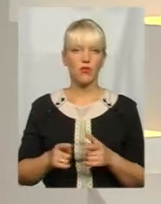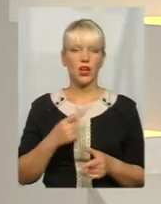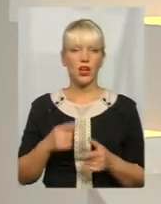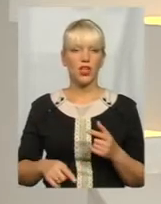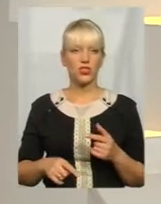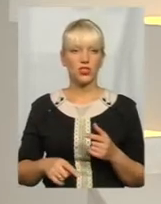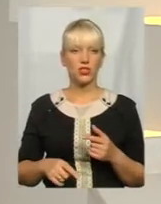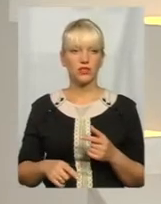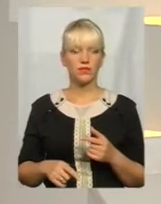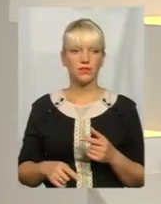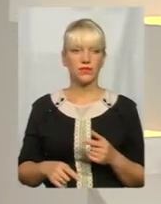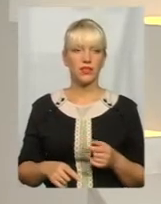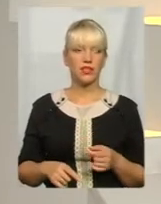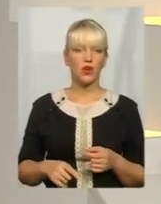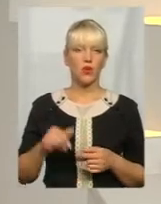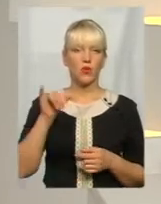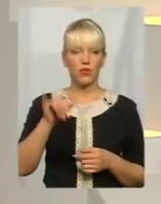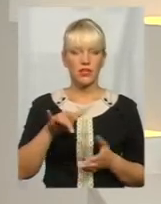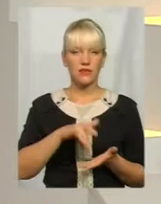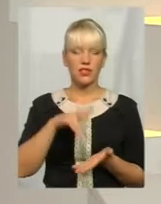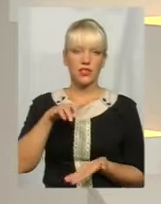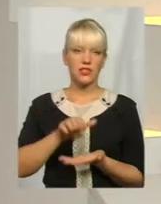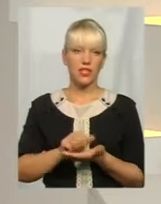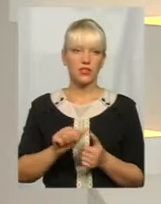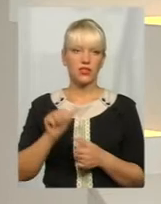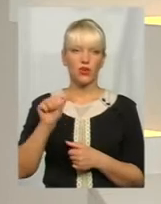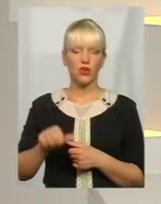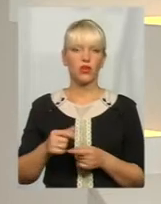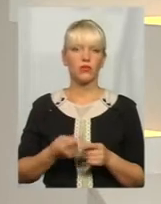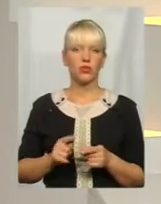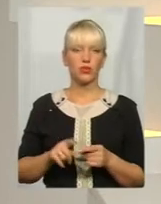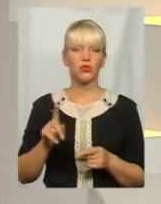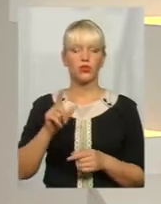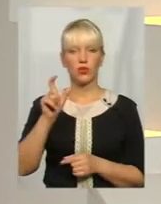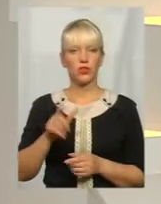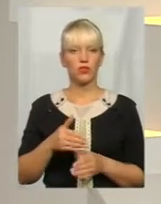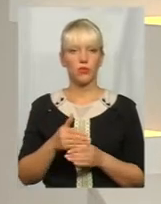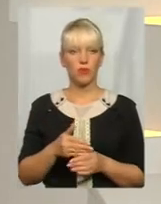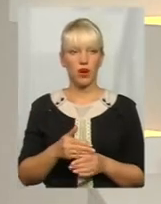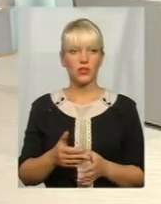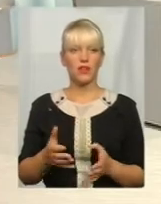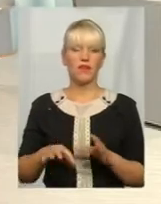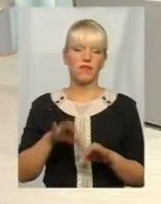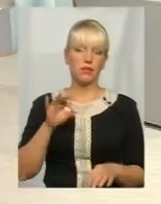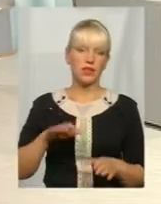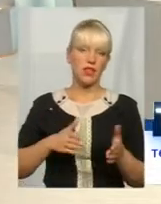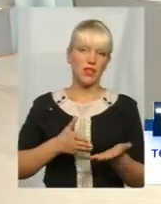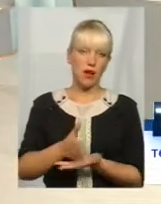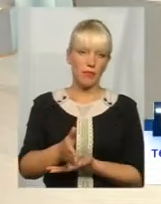саме у вас в центрі зайнятості, окрім того, що людині допомагають все ж таки вибрати напрямок,